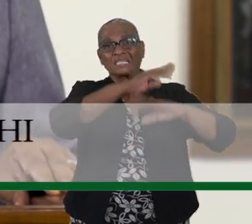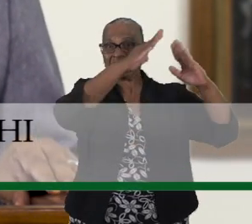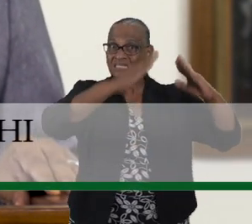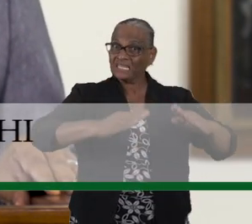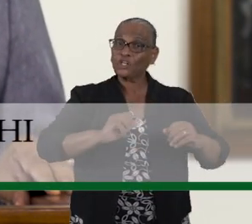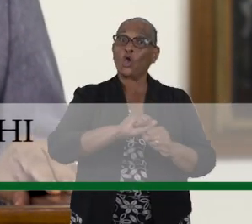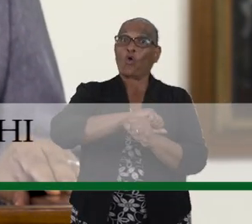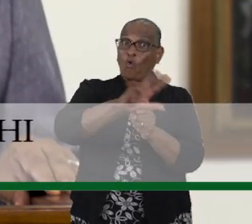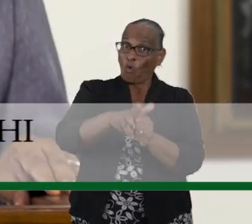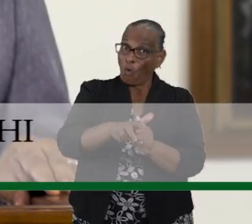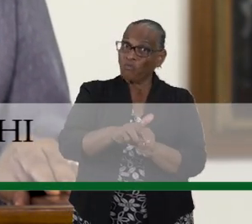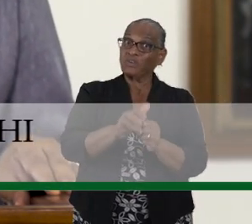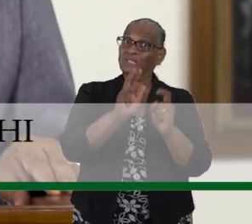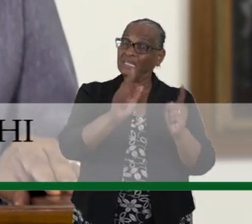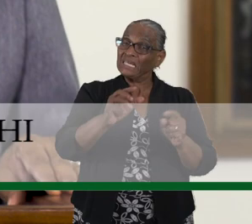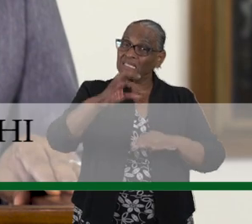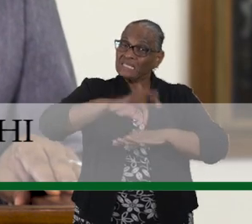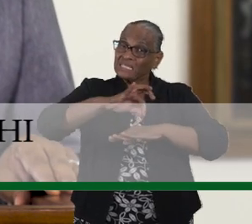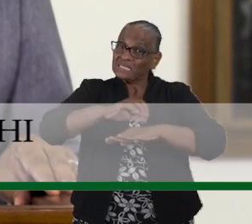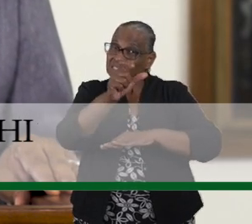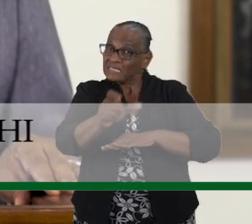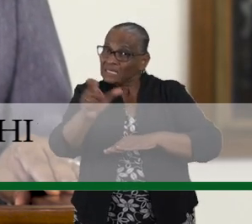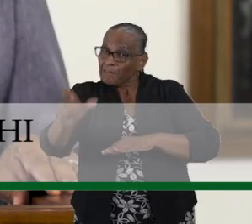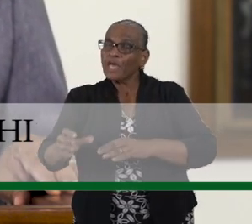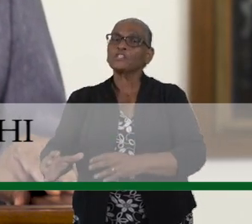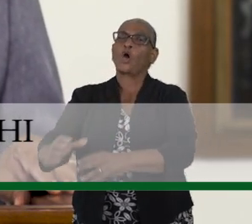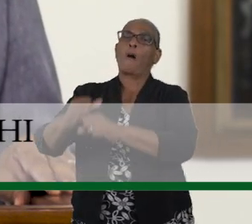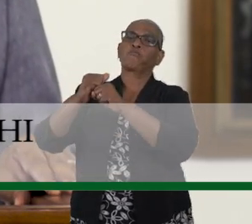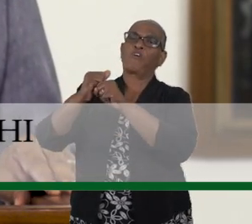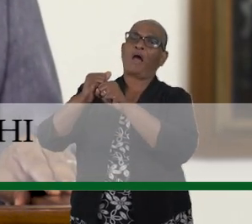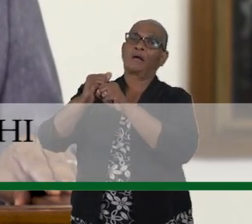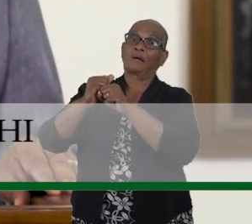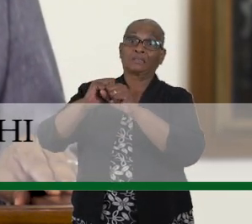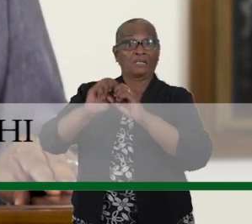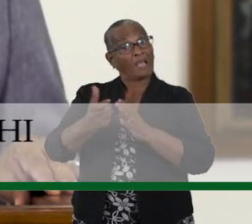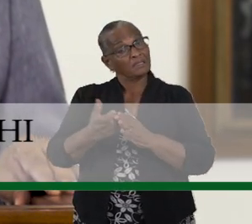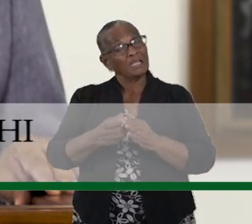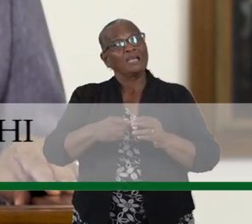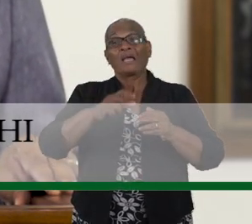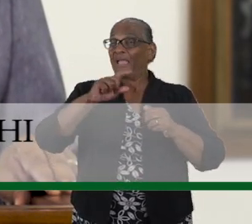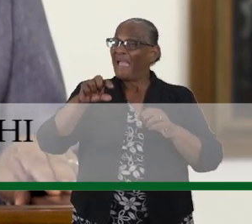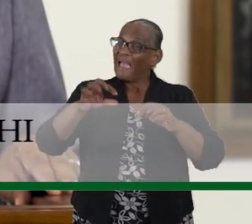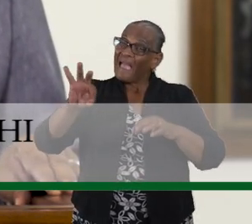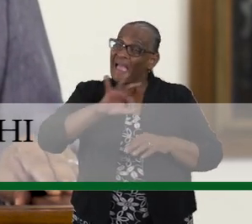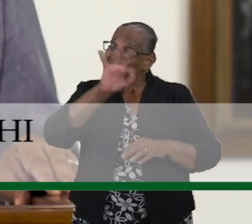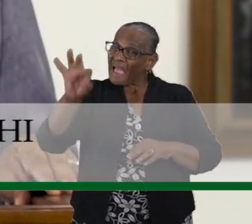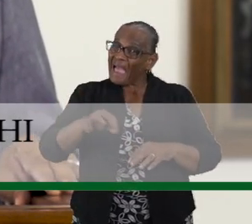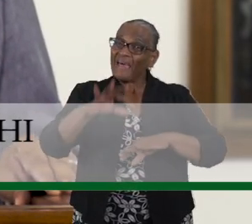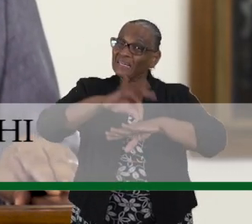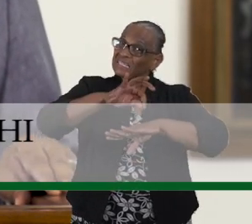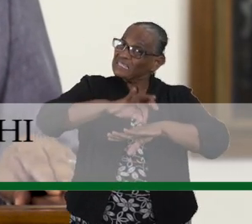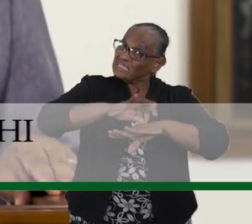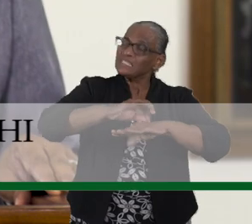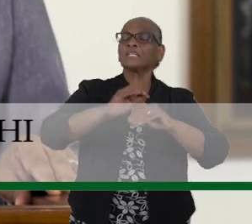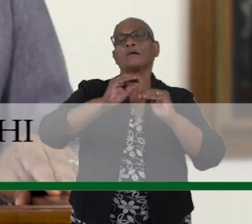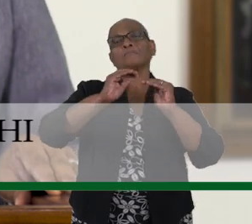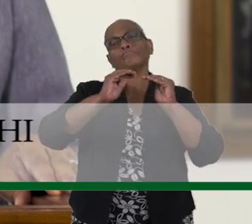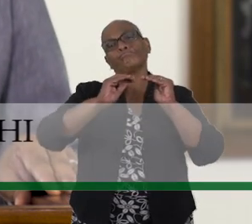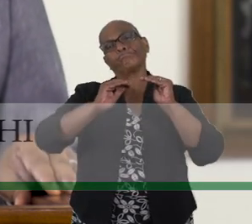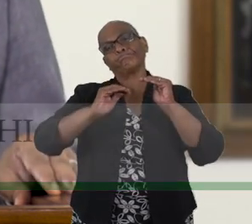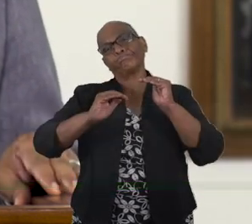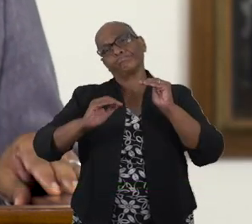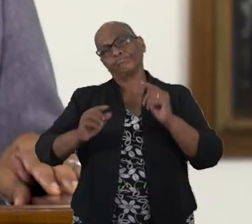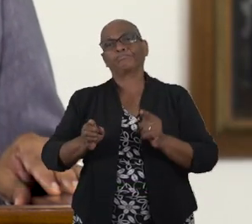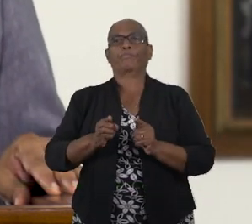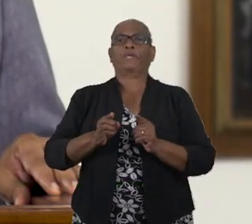opvang van COVID-19 patiënten. Met als gevolg dat de niet-urgente ziekenhuiszorg zal worden gereduceerd.